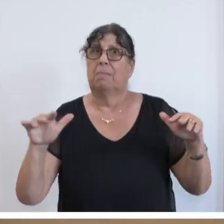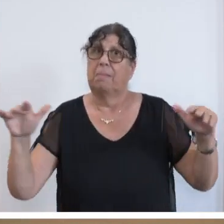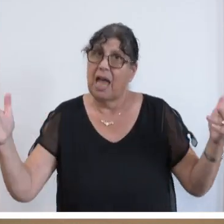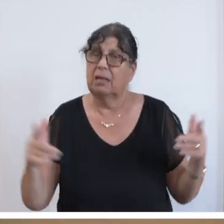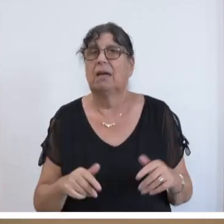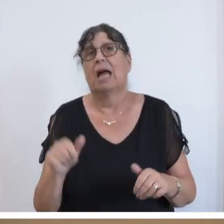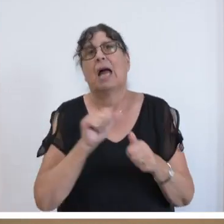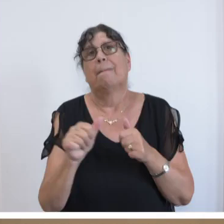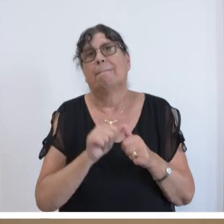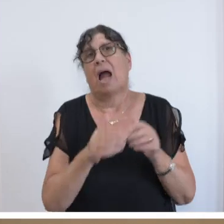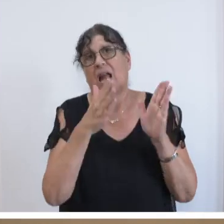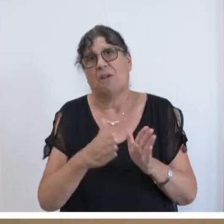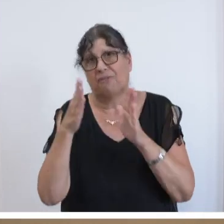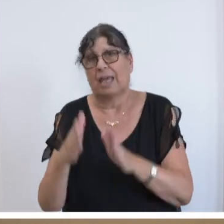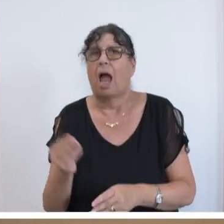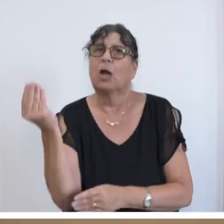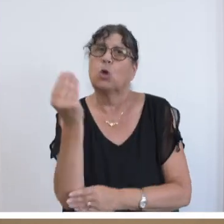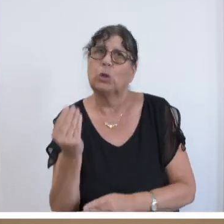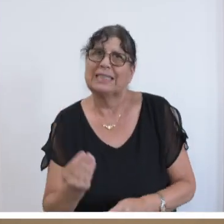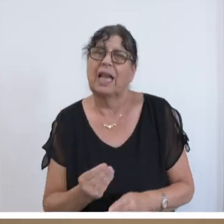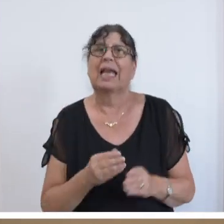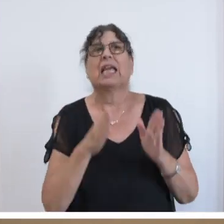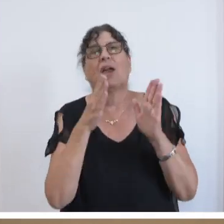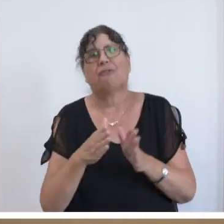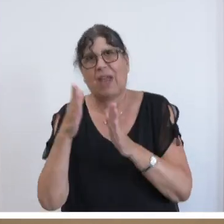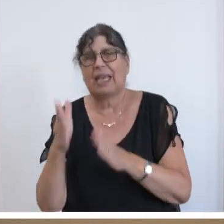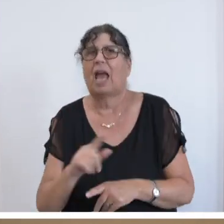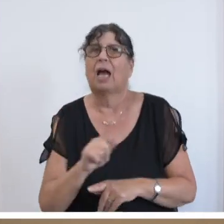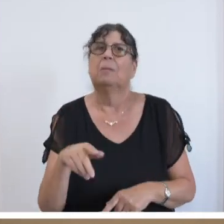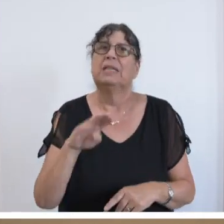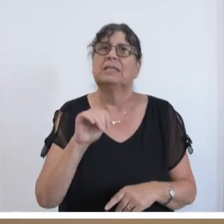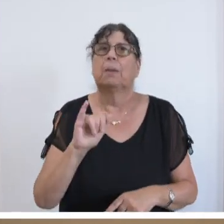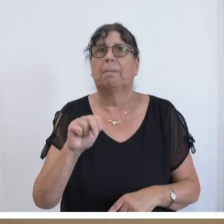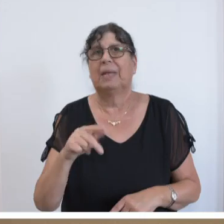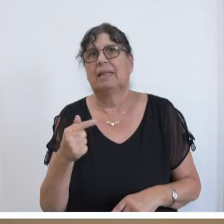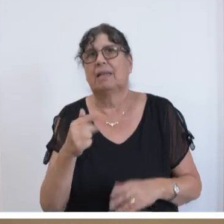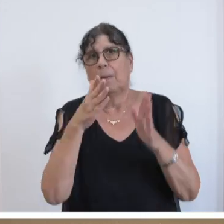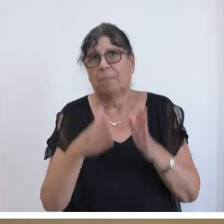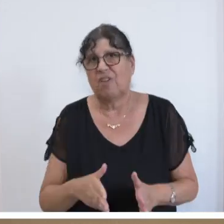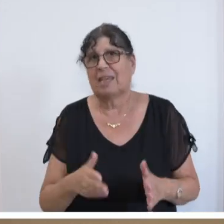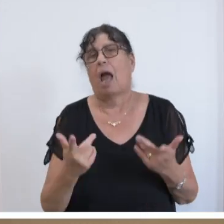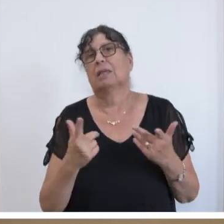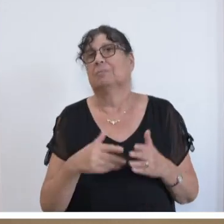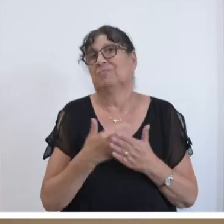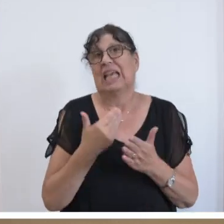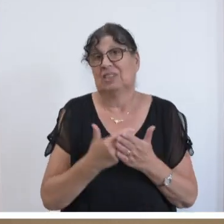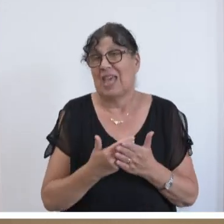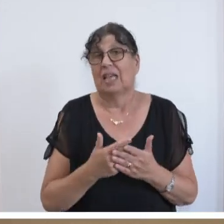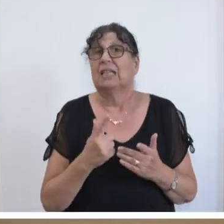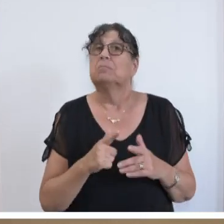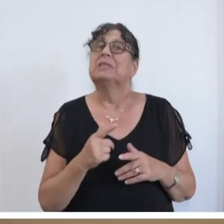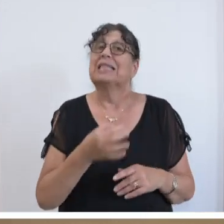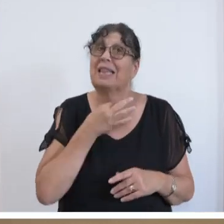sogenannte Mangelfächer von künstlerischen Fächern bis MINT-Bereiche und weitet sich aus. Deshalb ist es zwingend notwendig, dass die